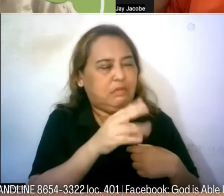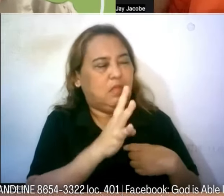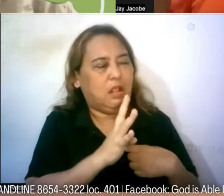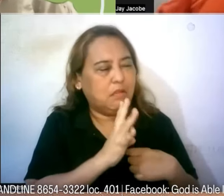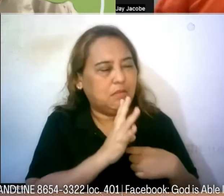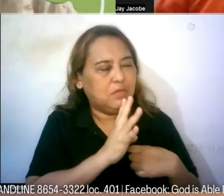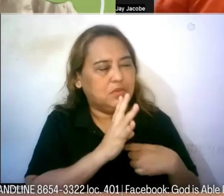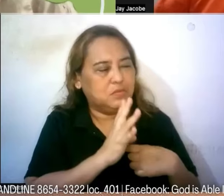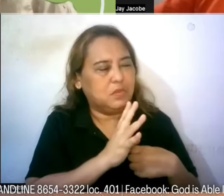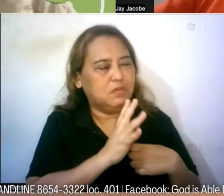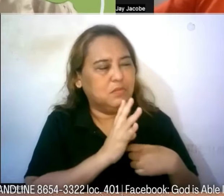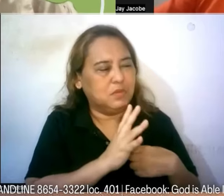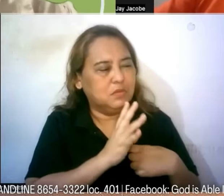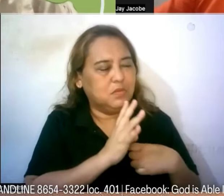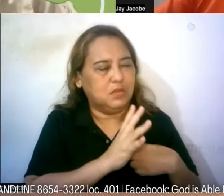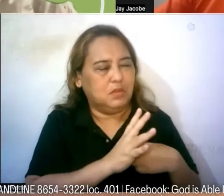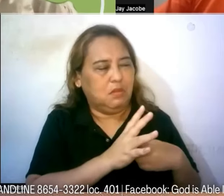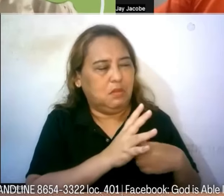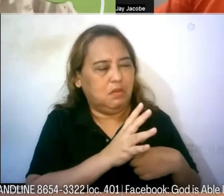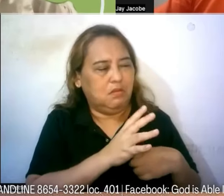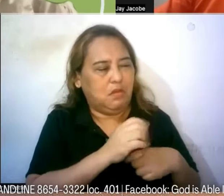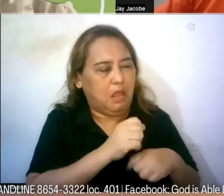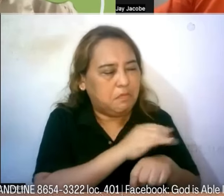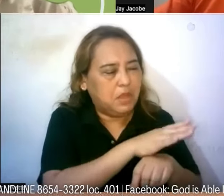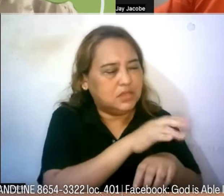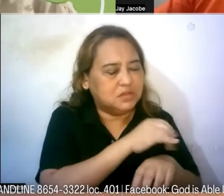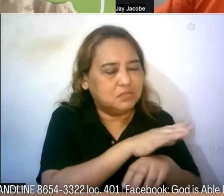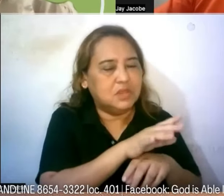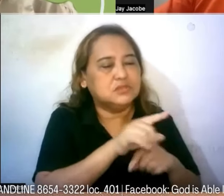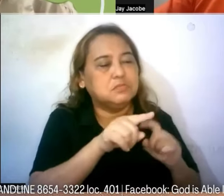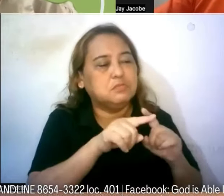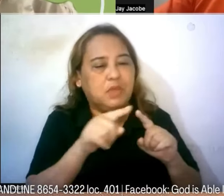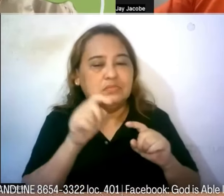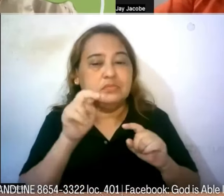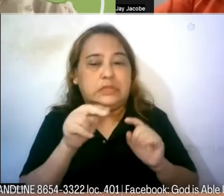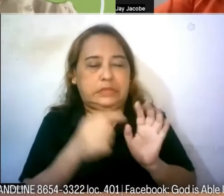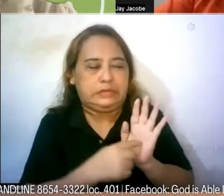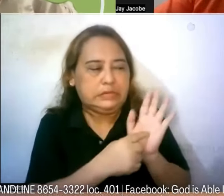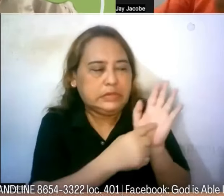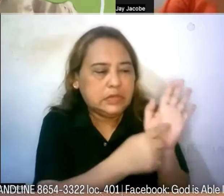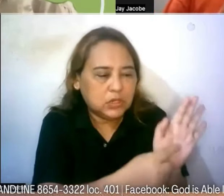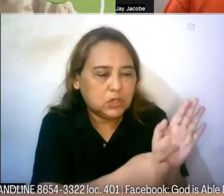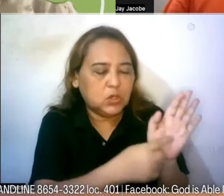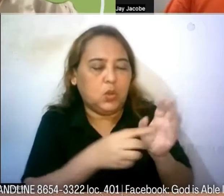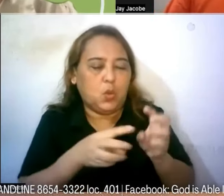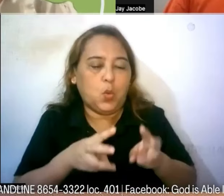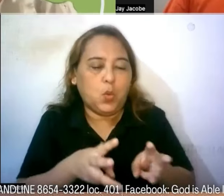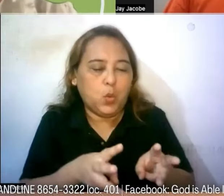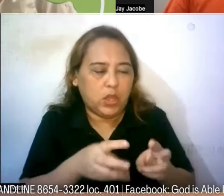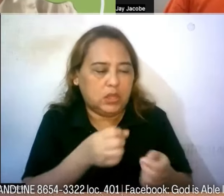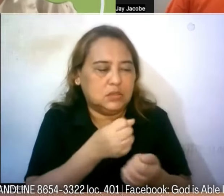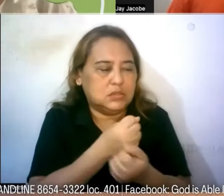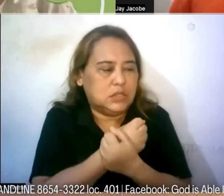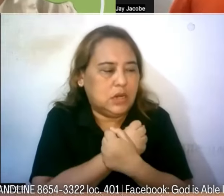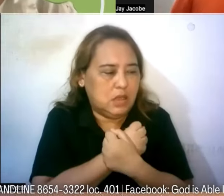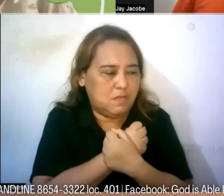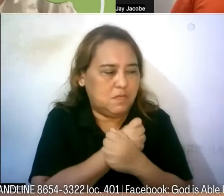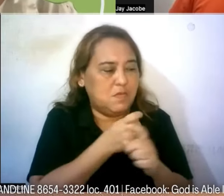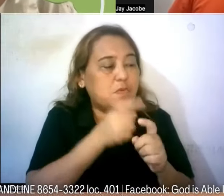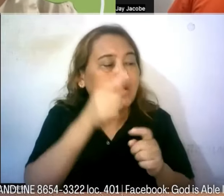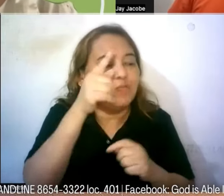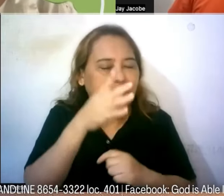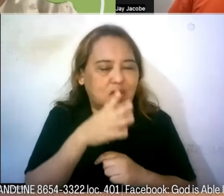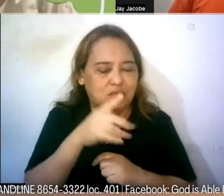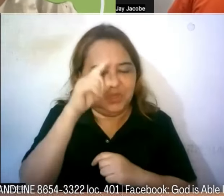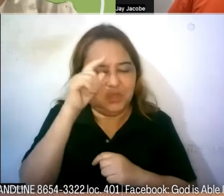magpayo na magpayo kailangan lang natin talaga ipakita po ang samutsaring kaparaanan ng pagmamahal ni Lord because yan din naman ang